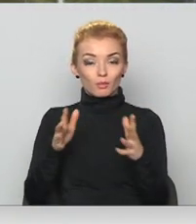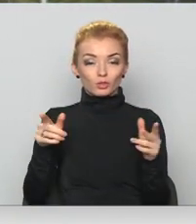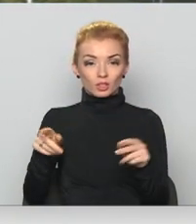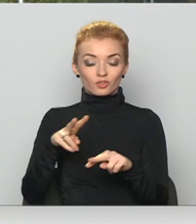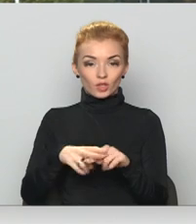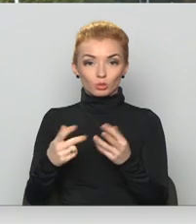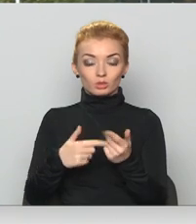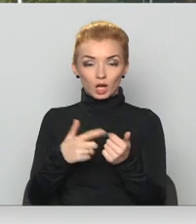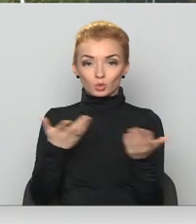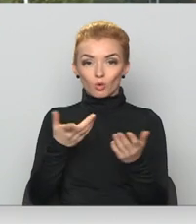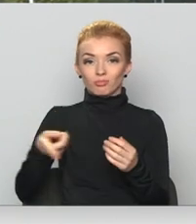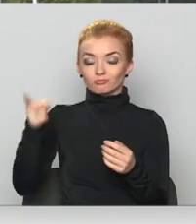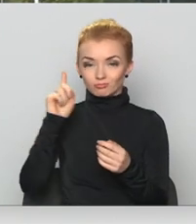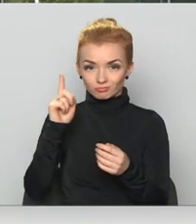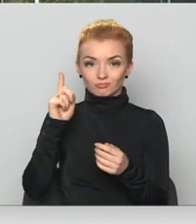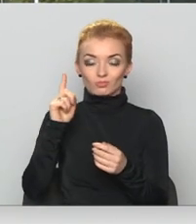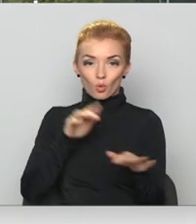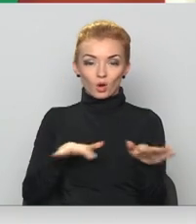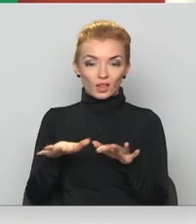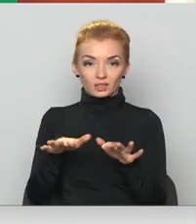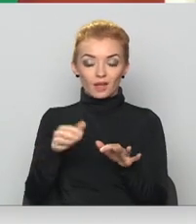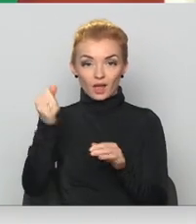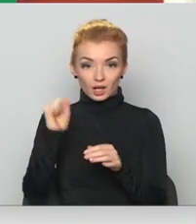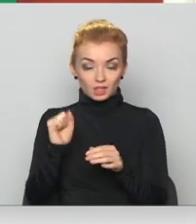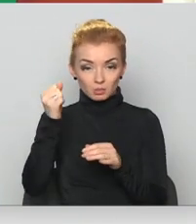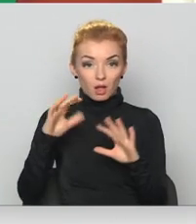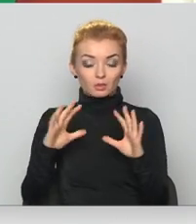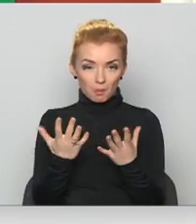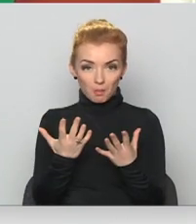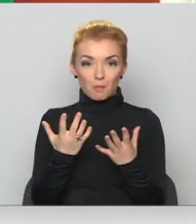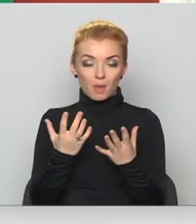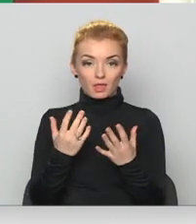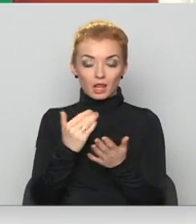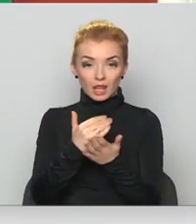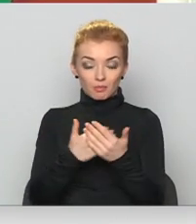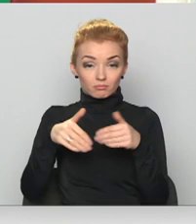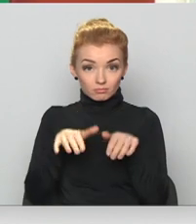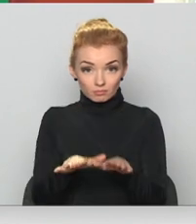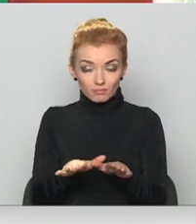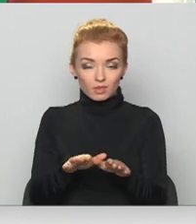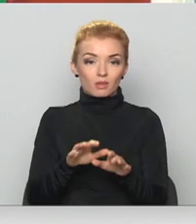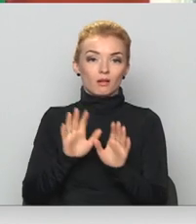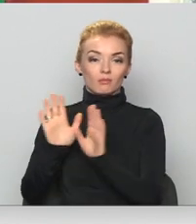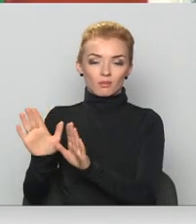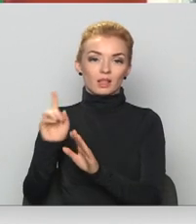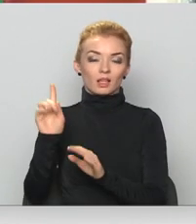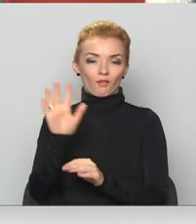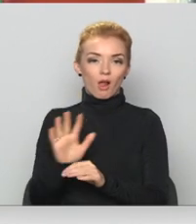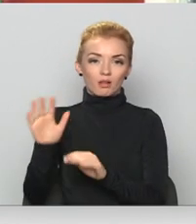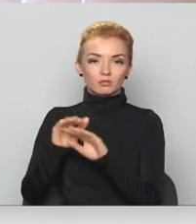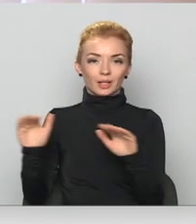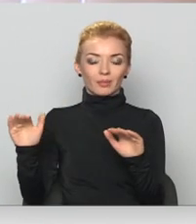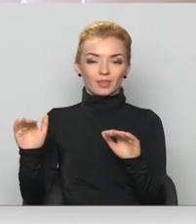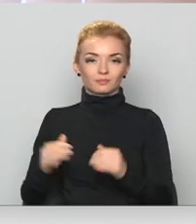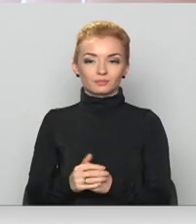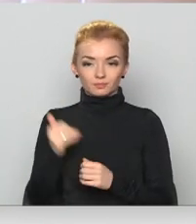uzskaitījumu, kur aizlieks organizēt azartu spēļus, bet lēmumu pieņemšana par azartu spēļu organizēšanu atstāt tikai valsts līmenī.